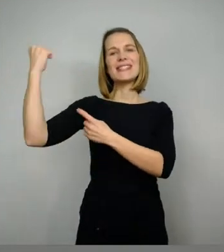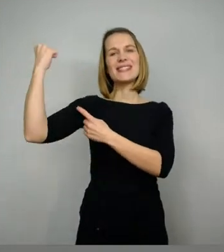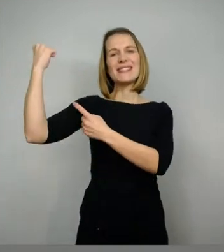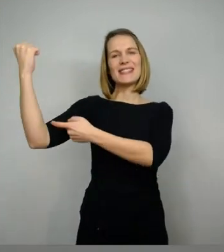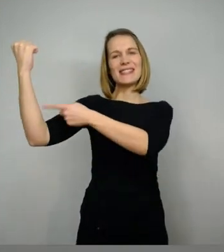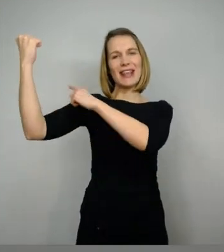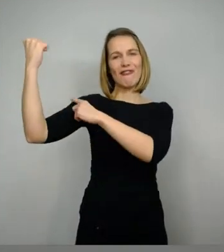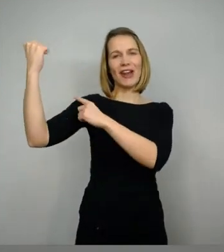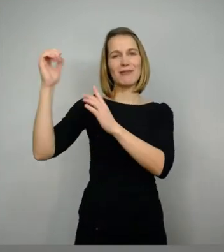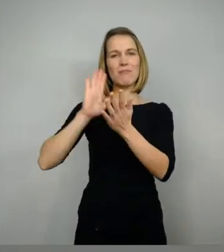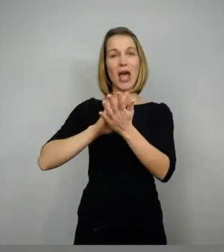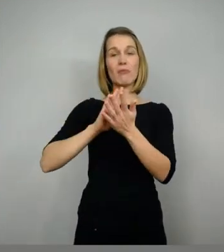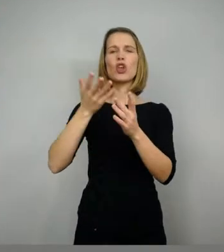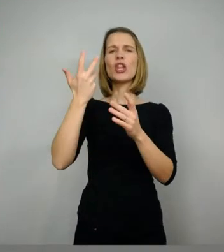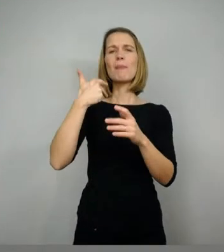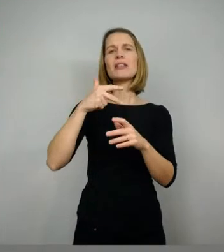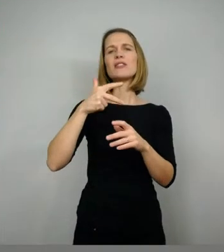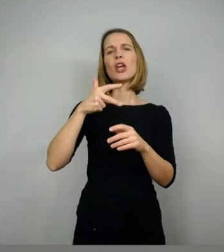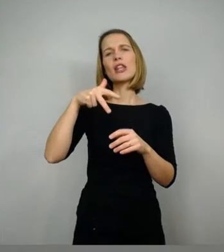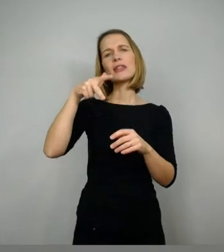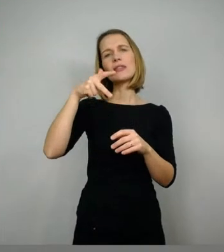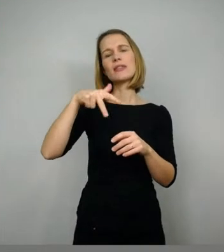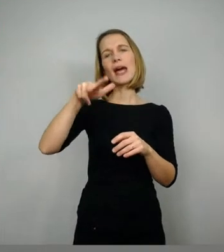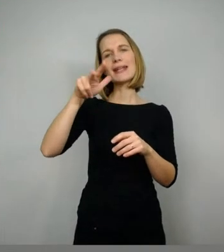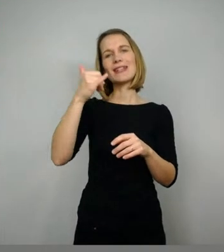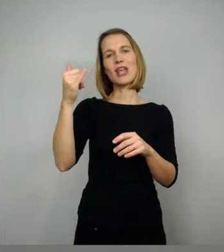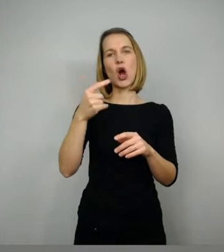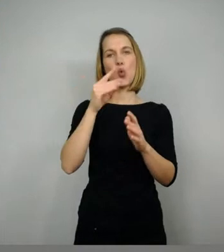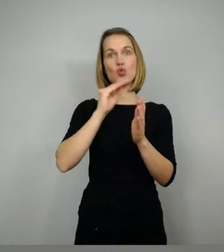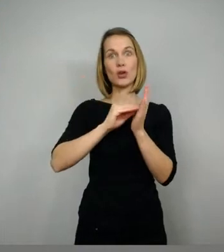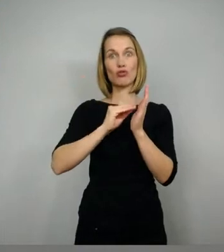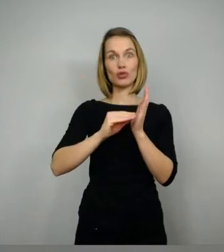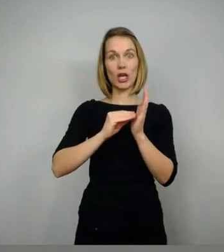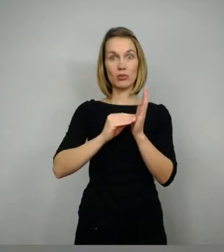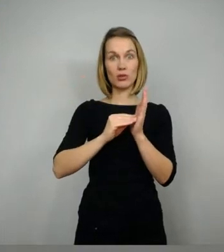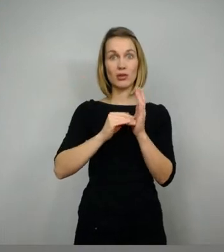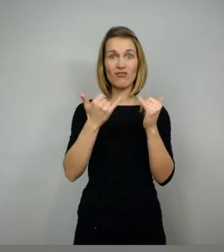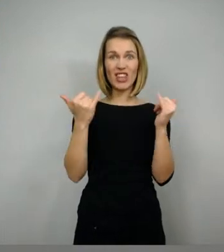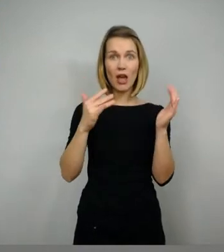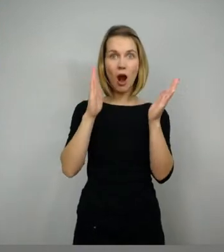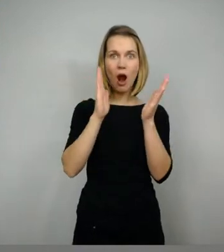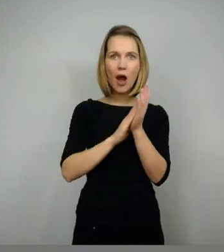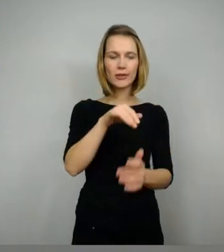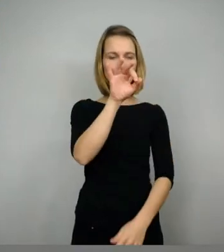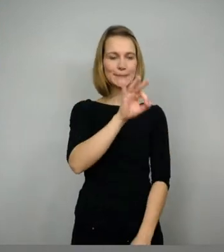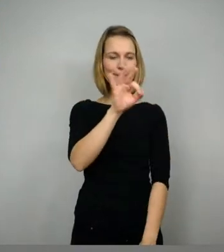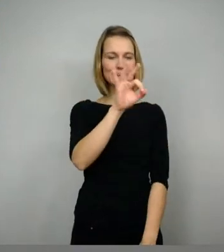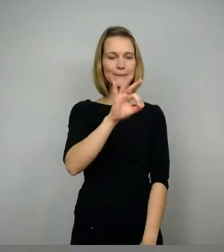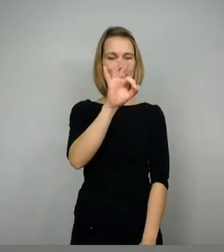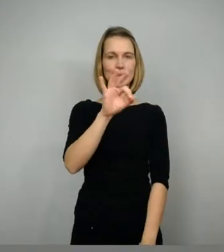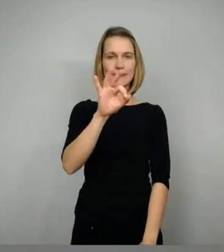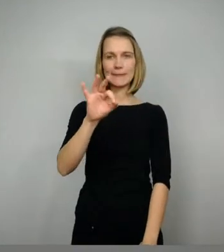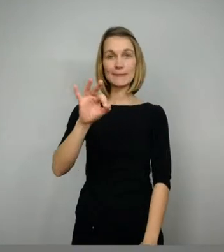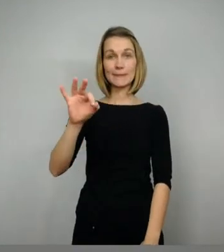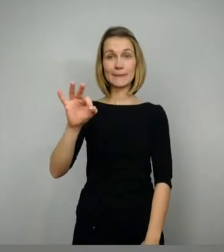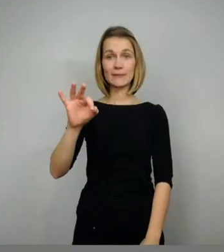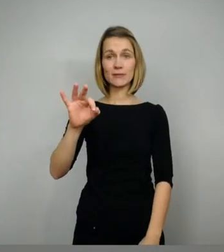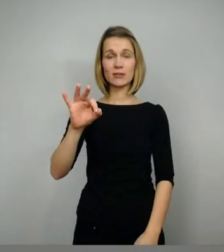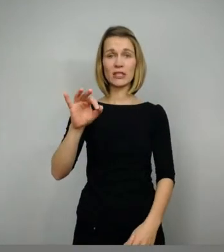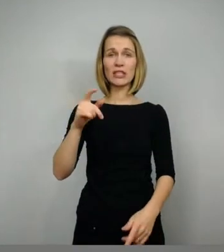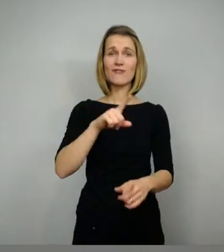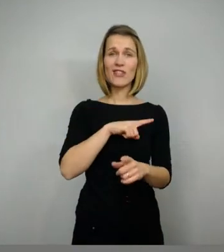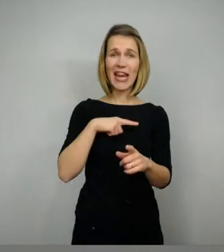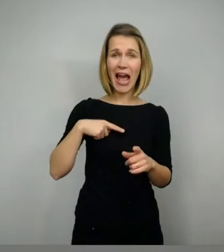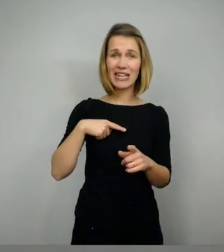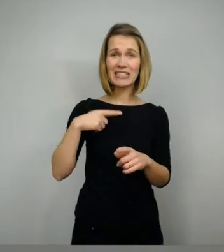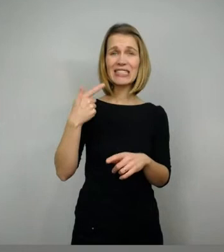wurde. Und zwar von Hand. Und das Ding hat eine Länge von gut 2400 Strophen. Das